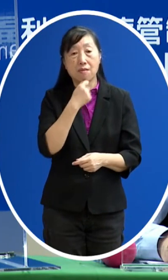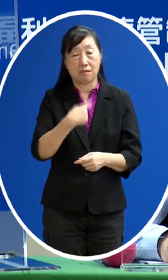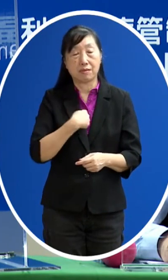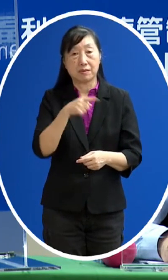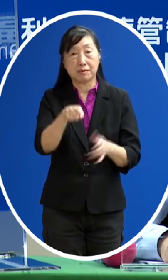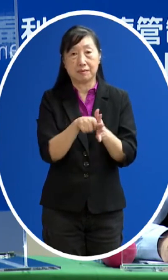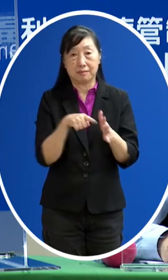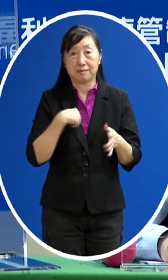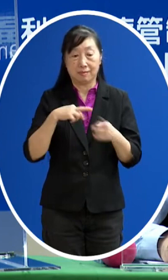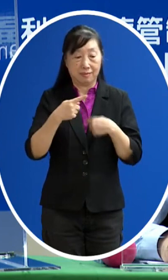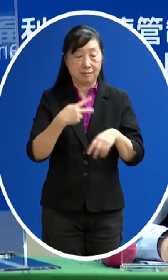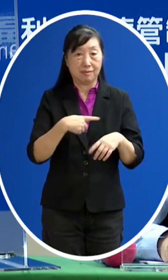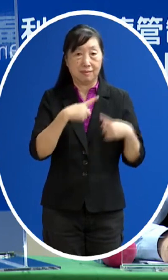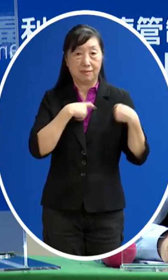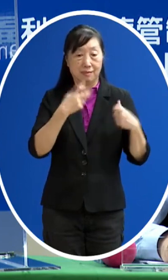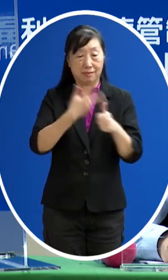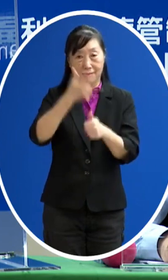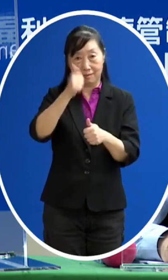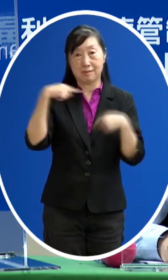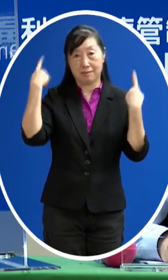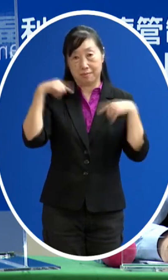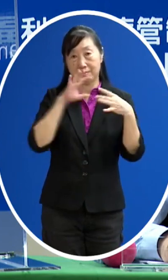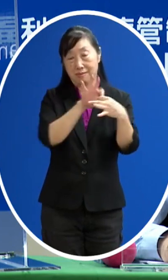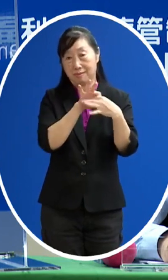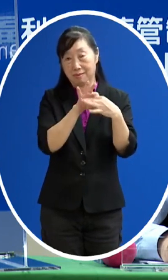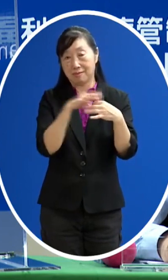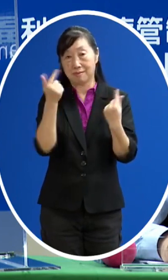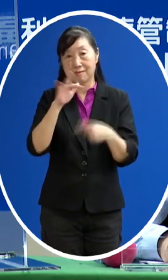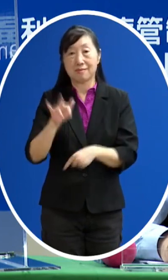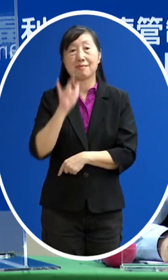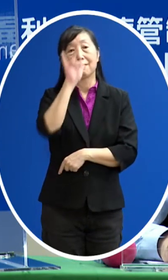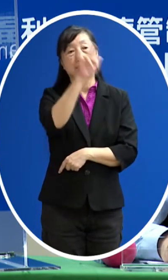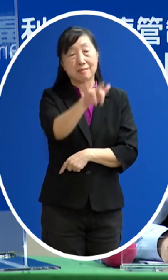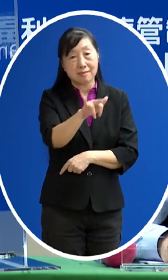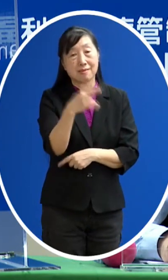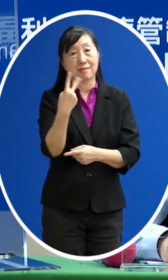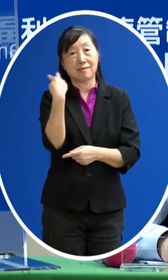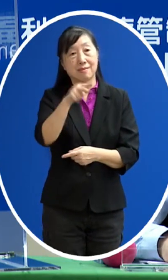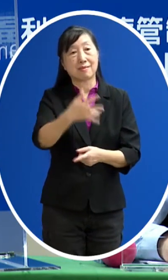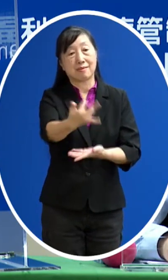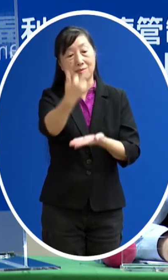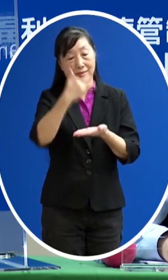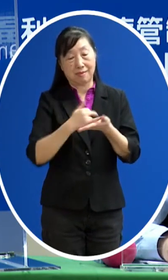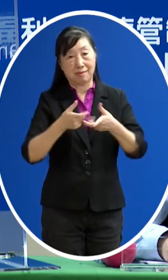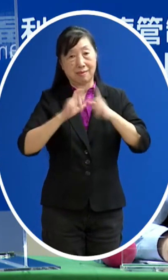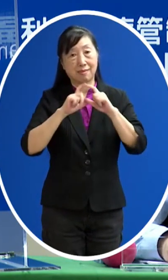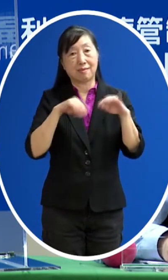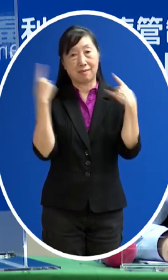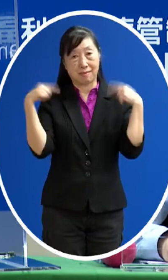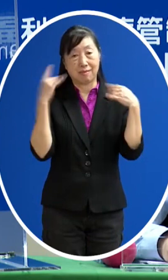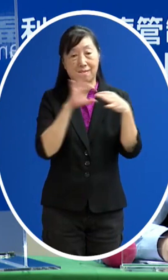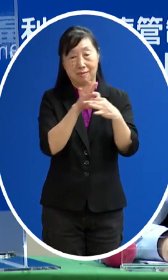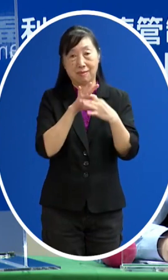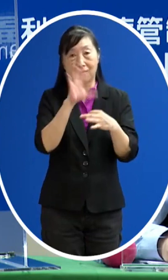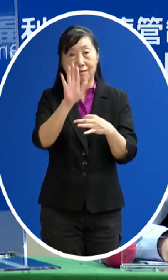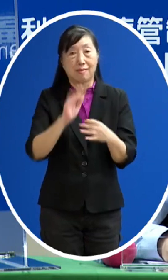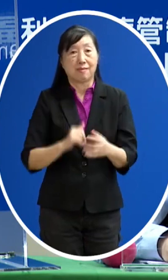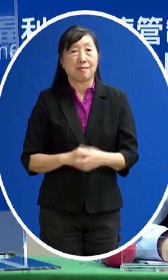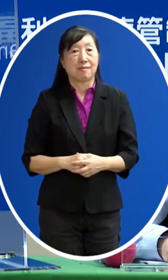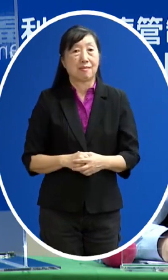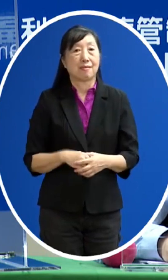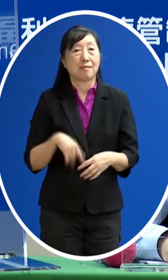都有保持一個電話的聯繫 政府他要出國或是要出國回來之後那只是 我只是就是